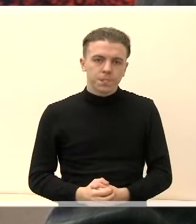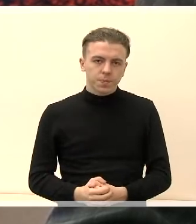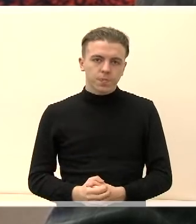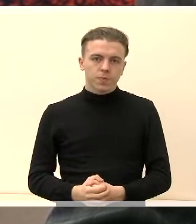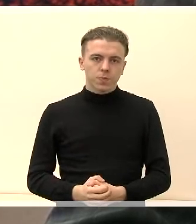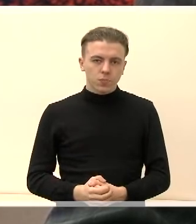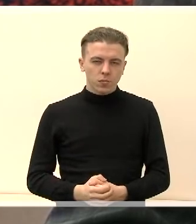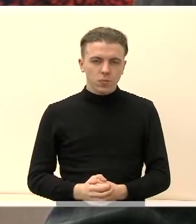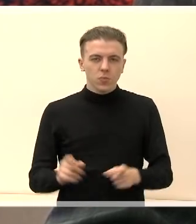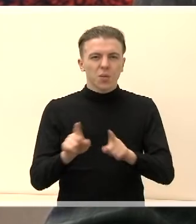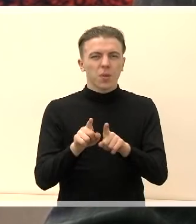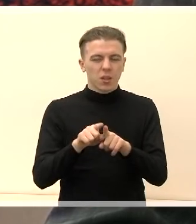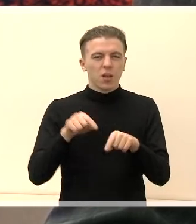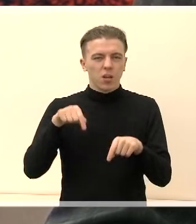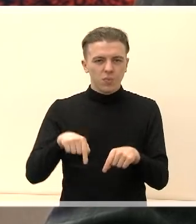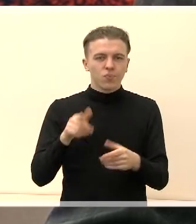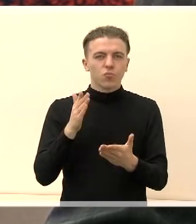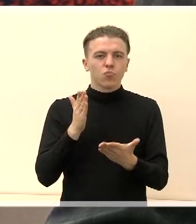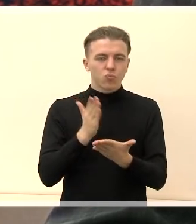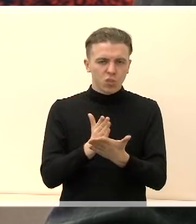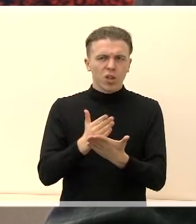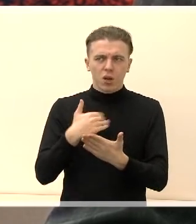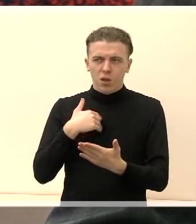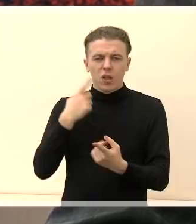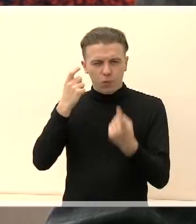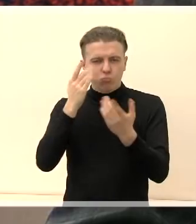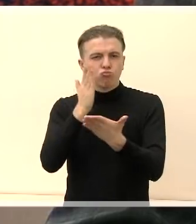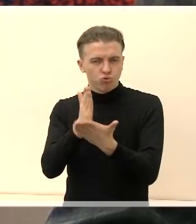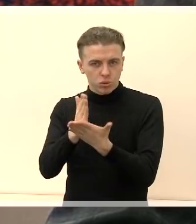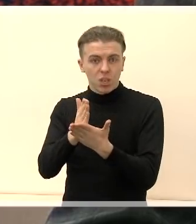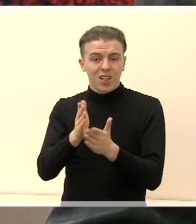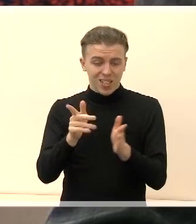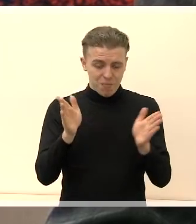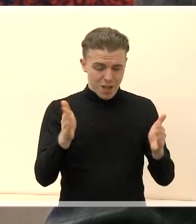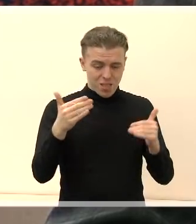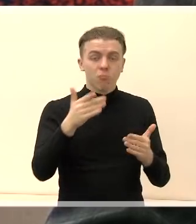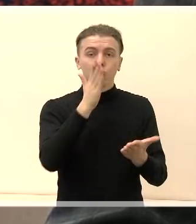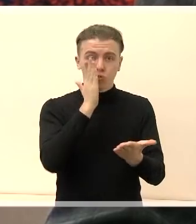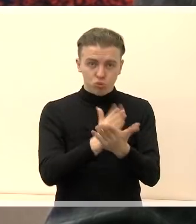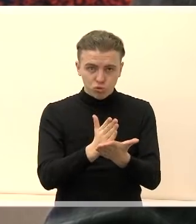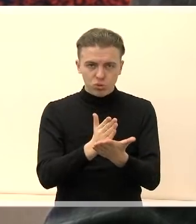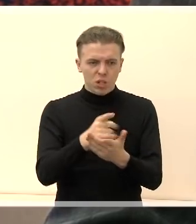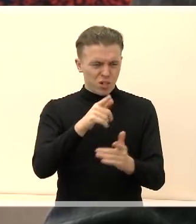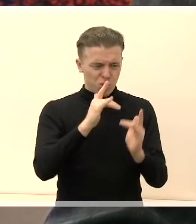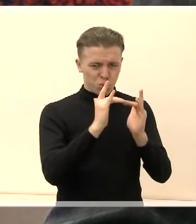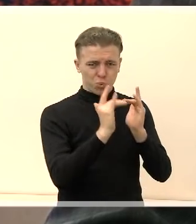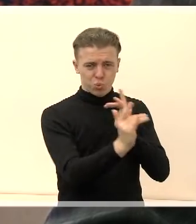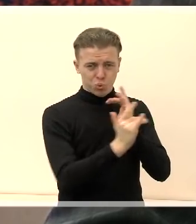Dėl buvimų yra žinių, kad patalpų mes turim, visas korpusas tovi tuščias.